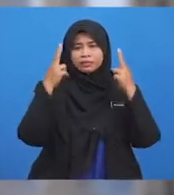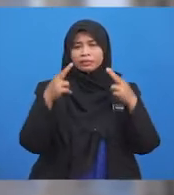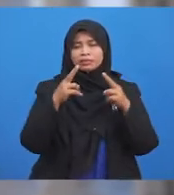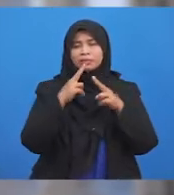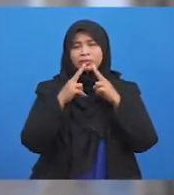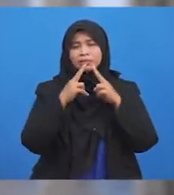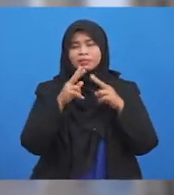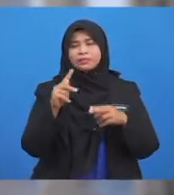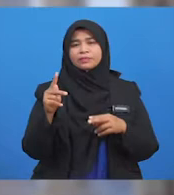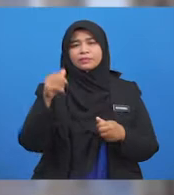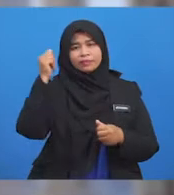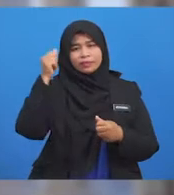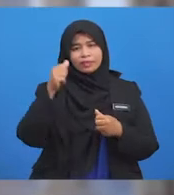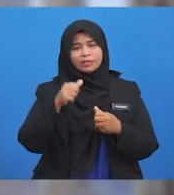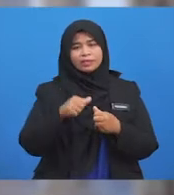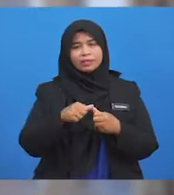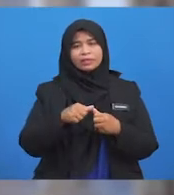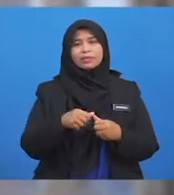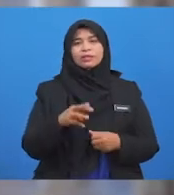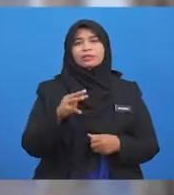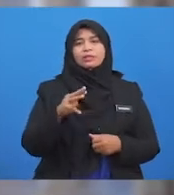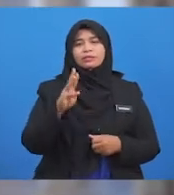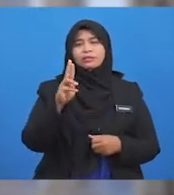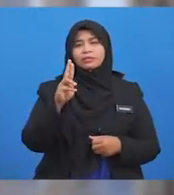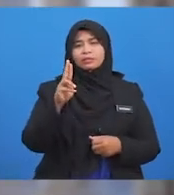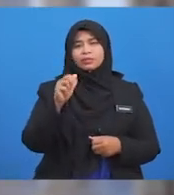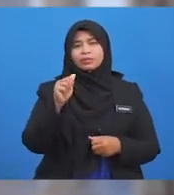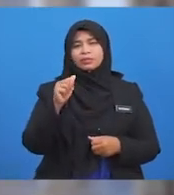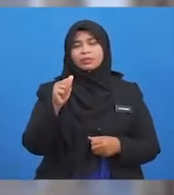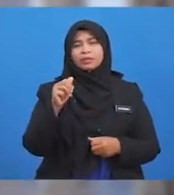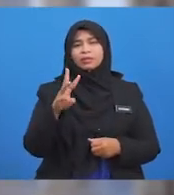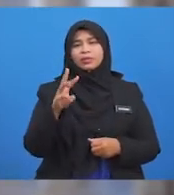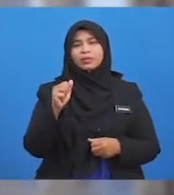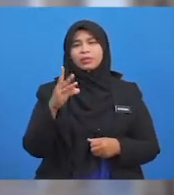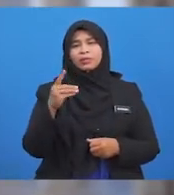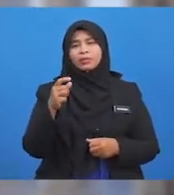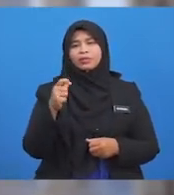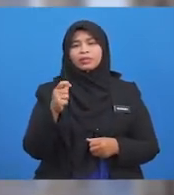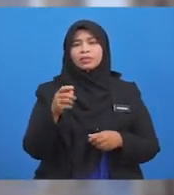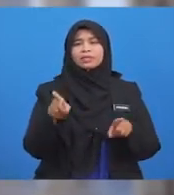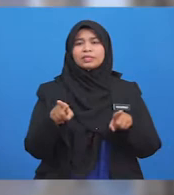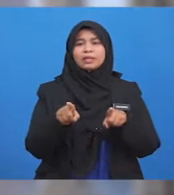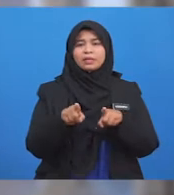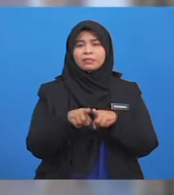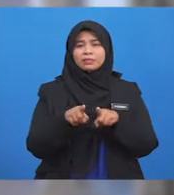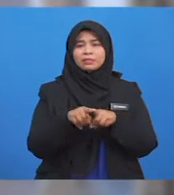Ustazah Ucapkan Ingat Murid-murid Mu'awadat Wadat Sama Dengan Wang